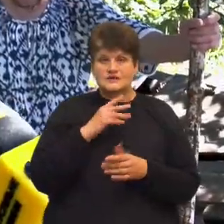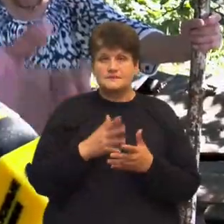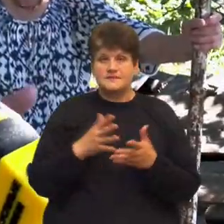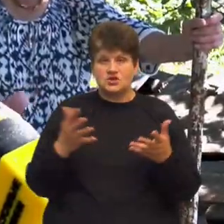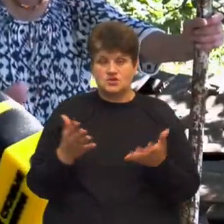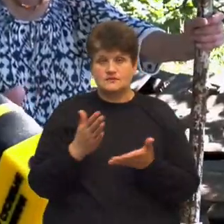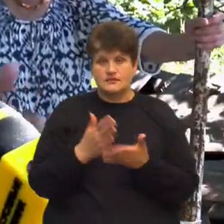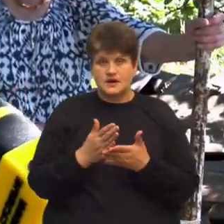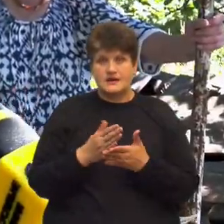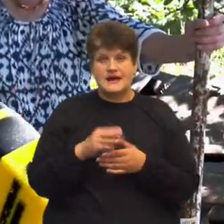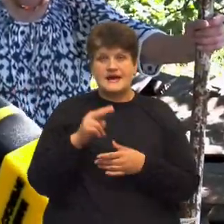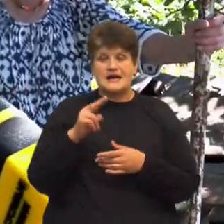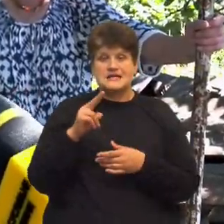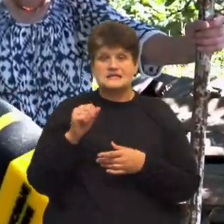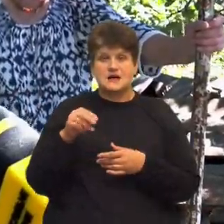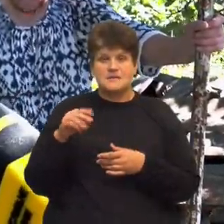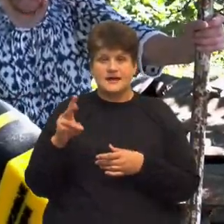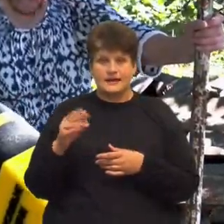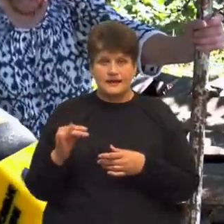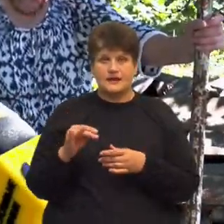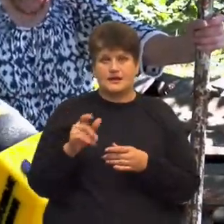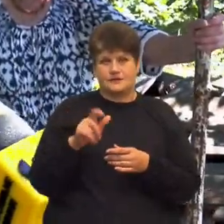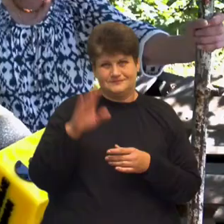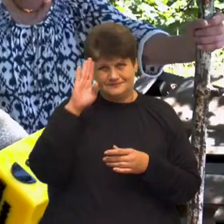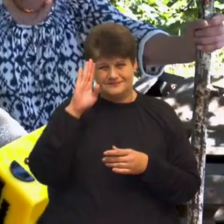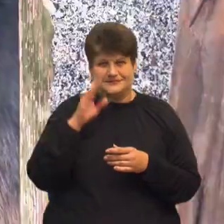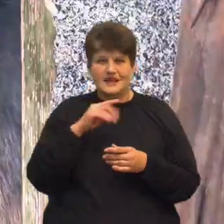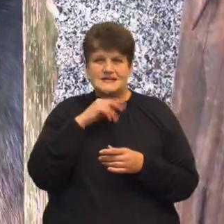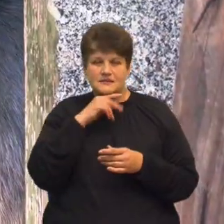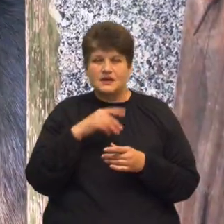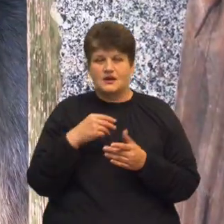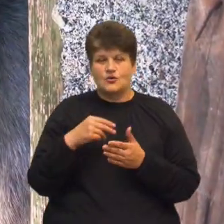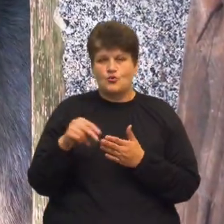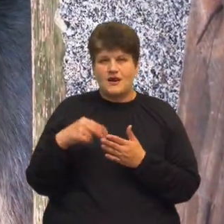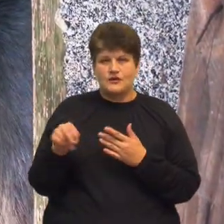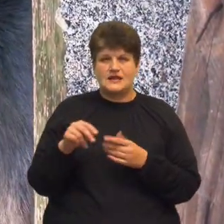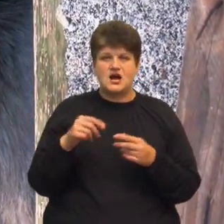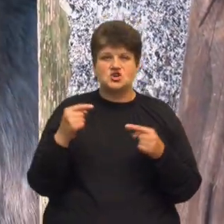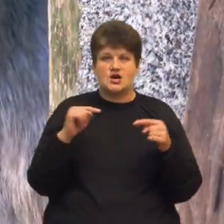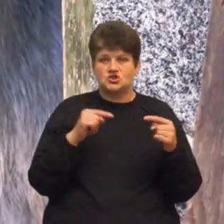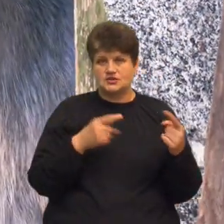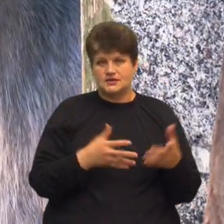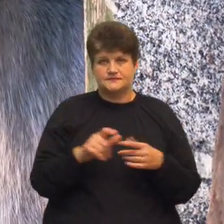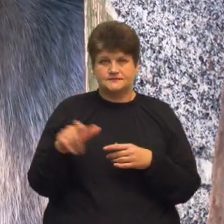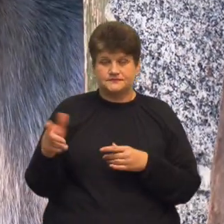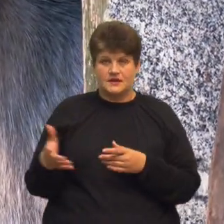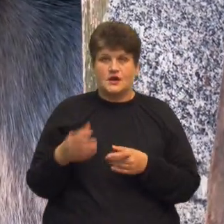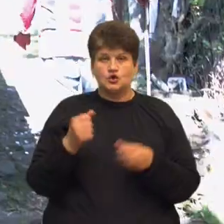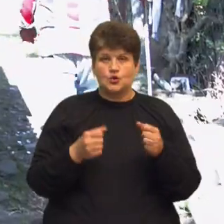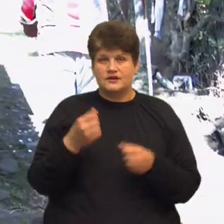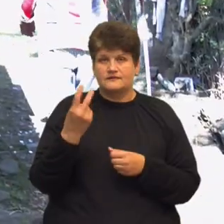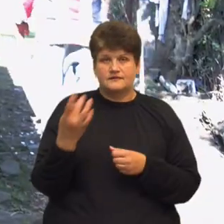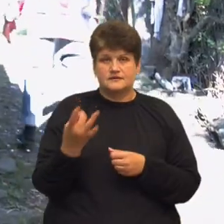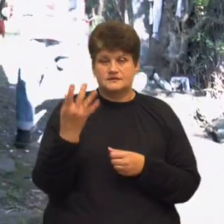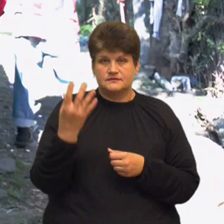цапки. Люди можуть купити на шашлик і собі зарізаємо. Доять кіз двічі на день, каже Марія Бавдес.